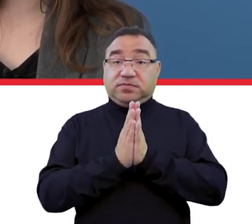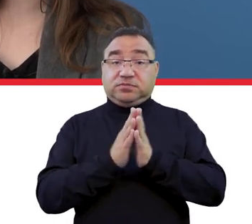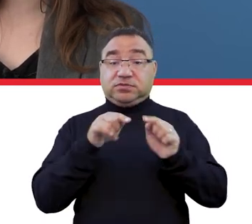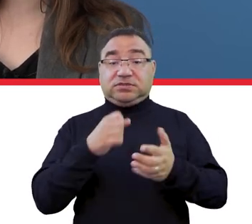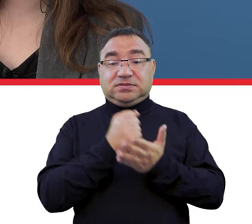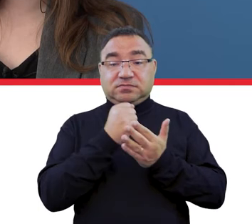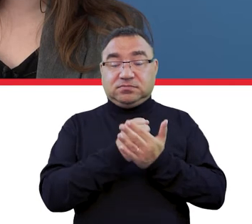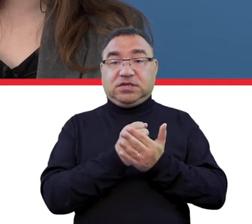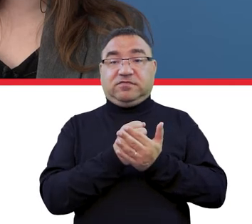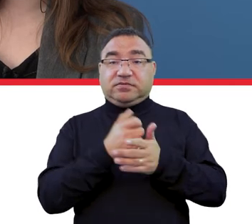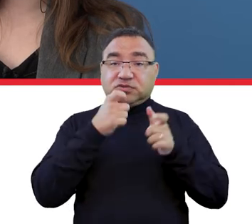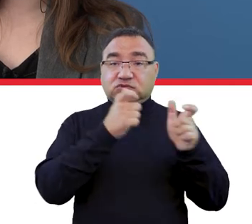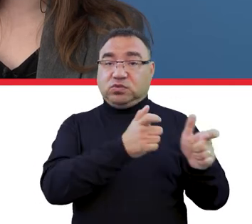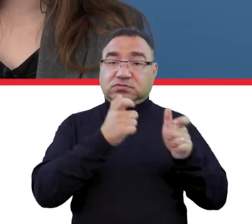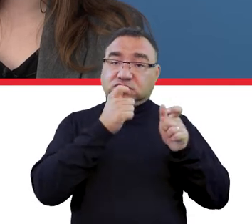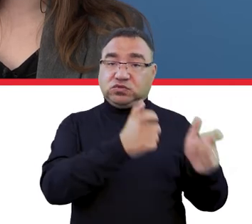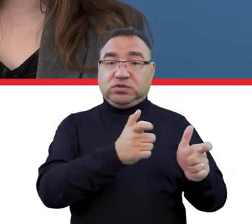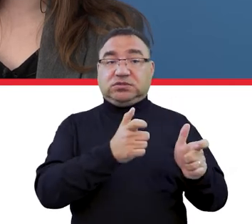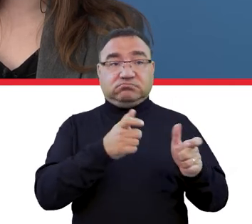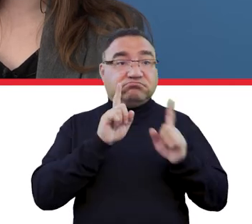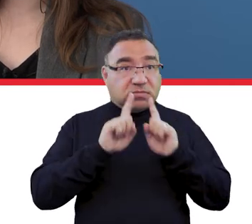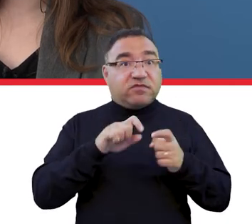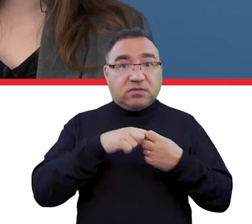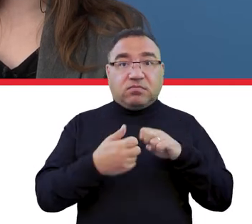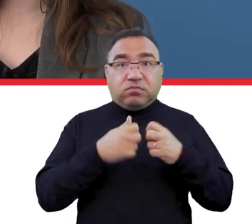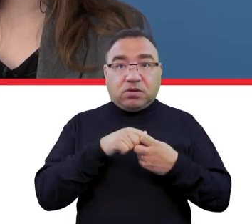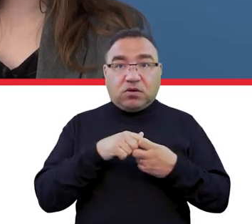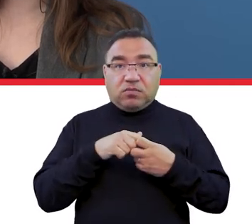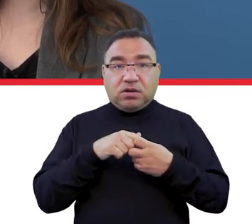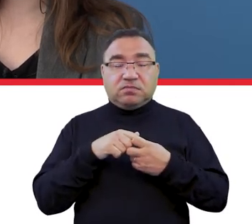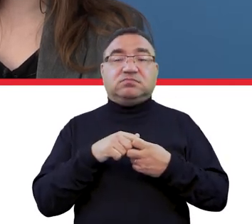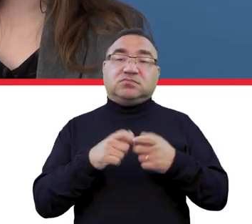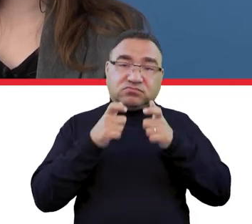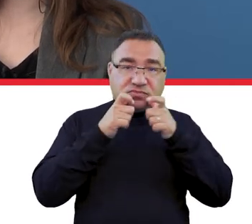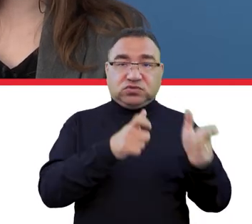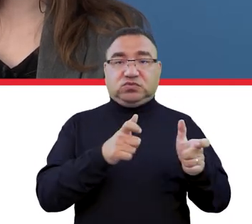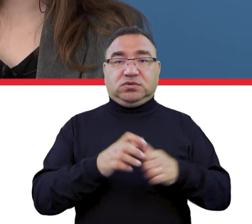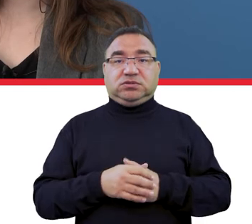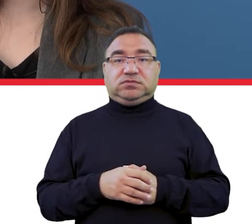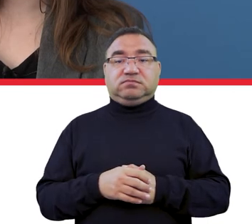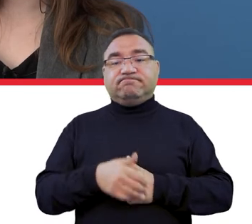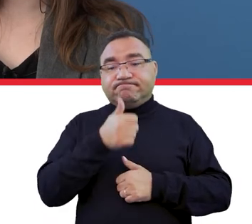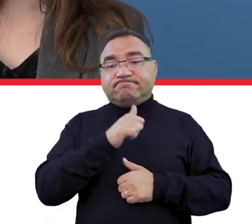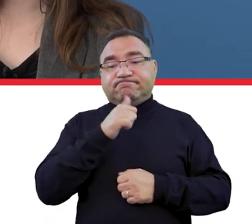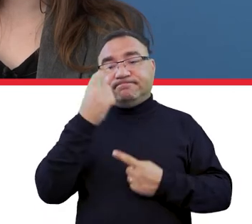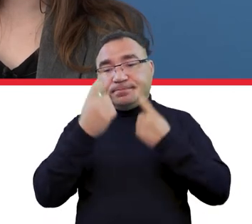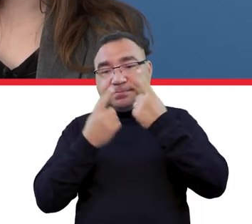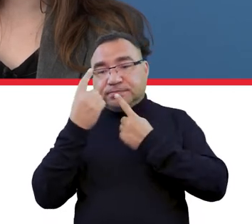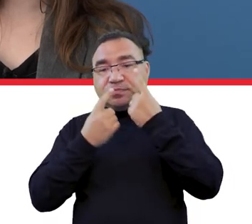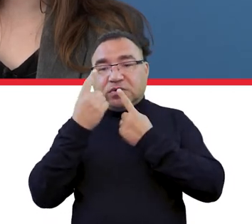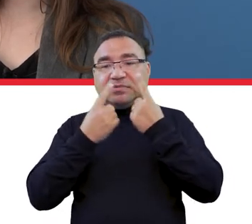sygnały do nas docierały tam, gdzie to jest rzeczywiście realnym problemem i spróbujemy zrobić